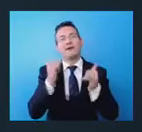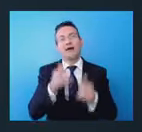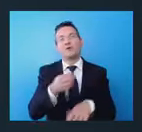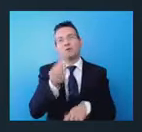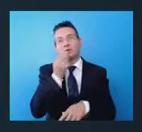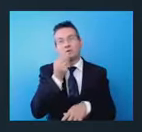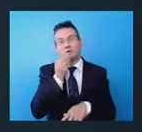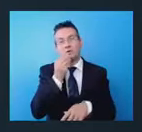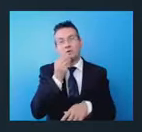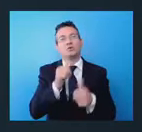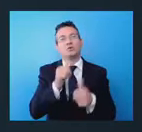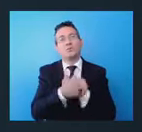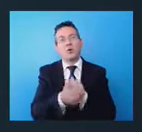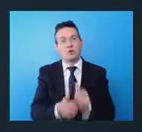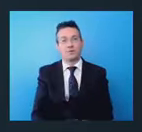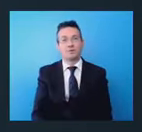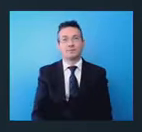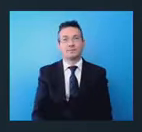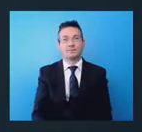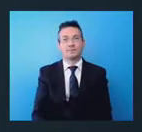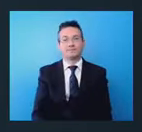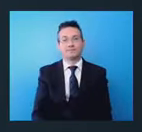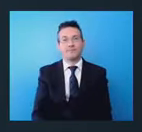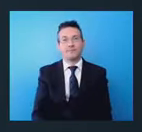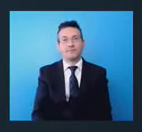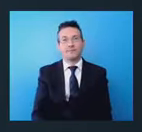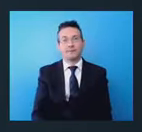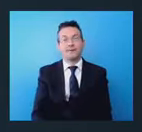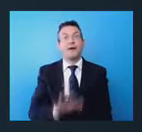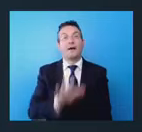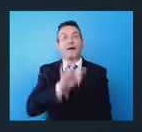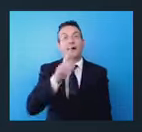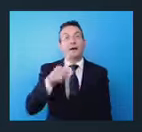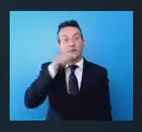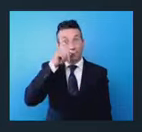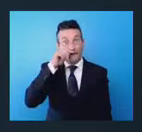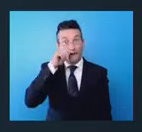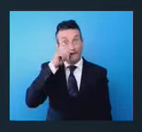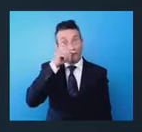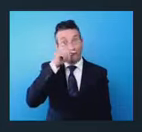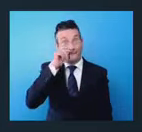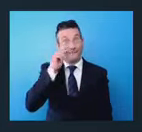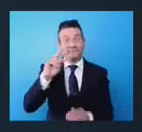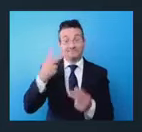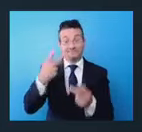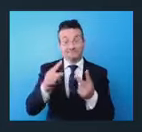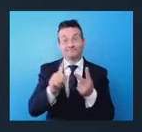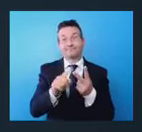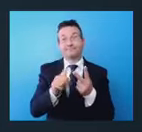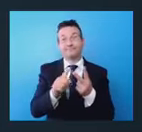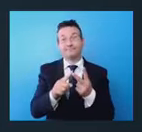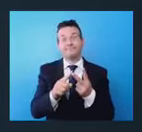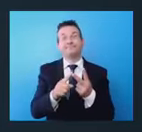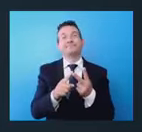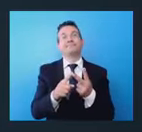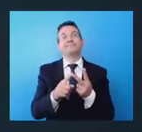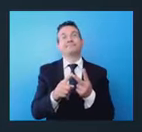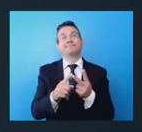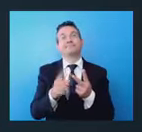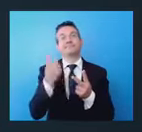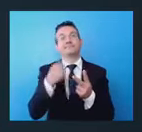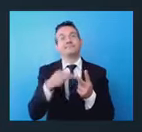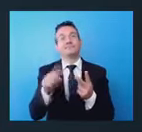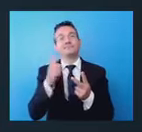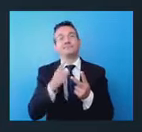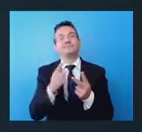eccetera. Il secondo è'effetto economico che un'attività di mantenimento, di separazione, di defeat di un super